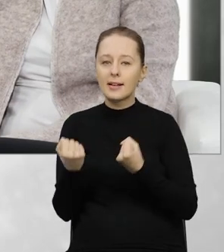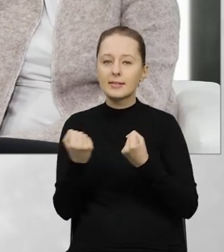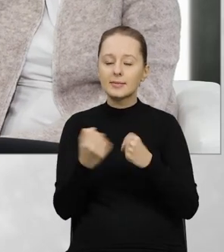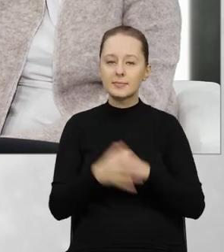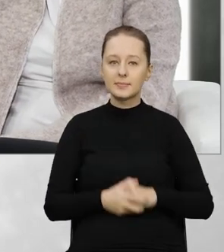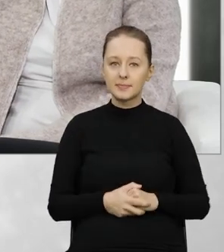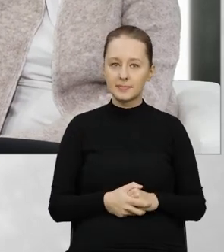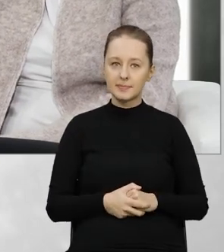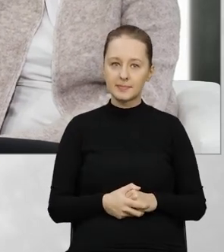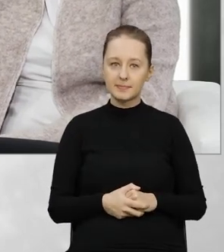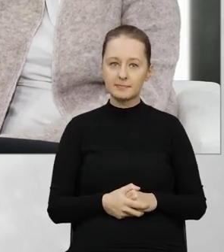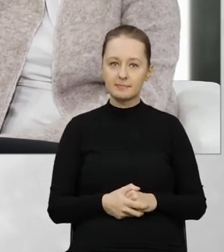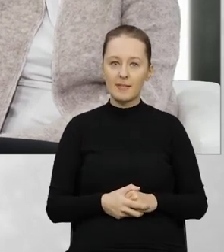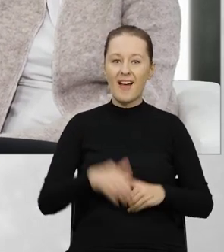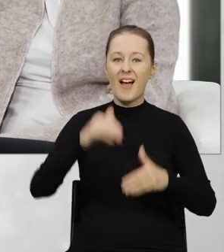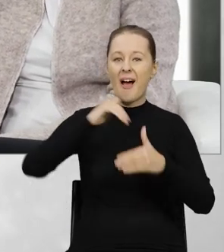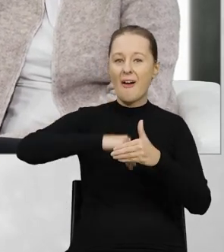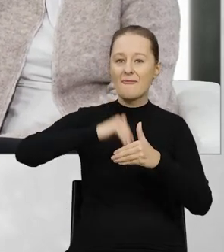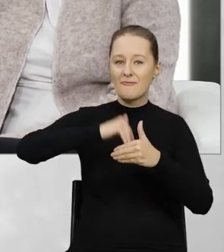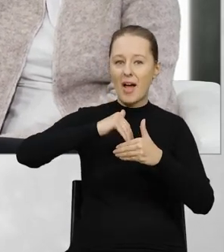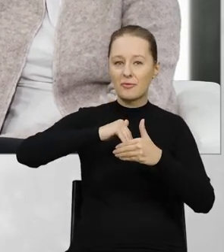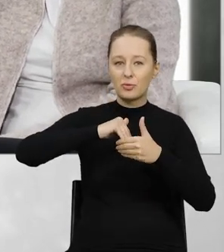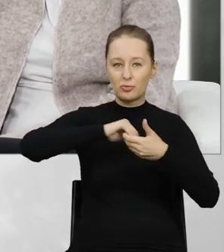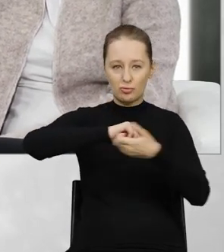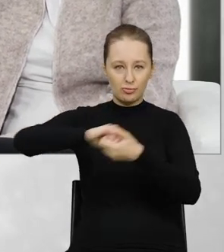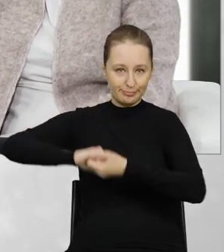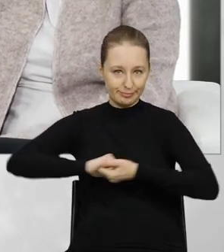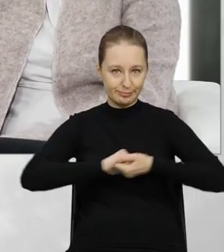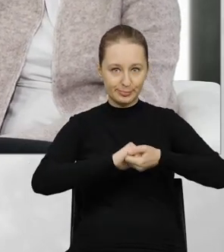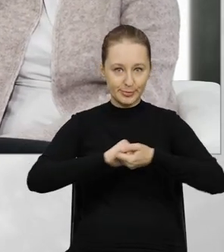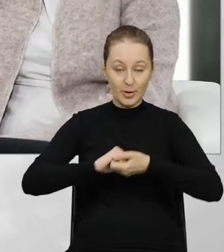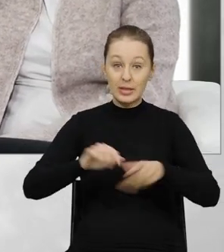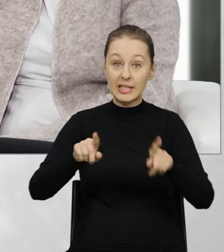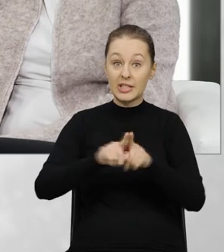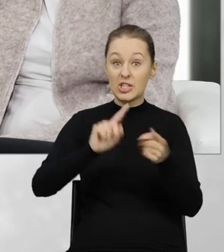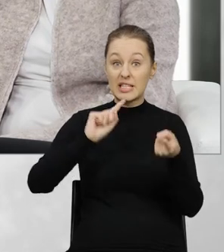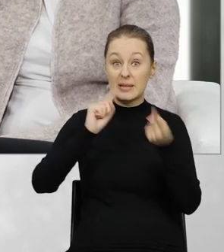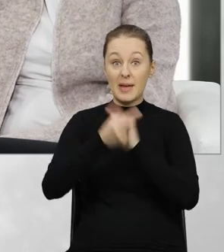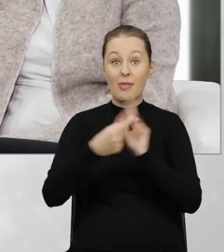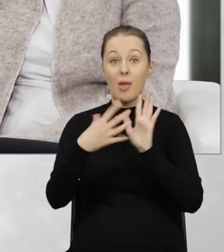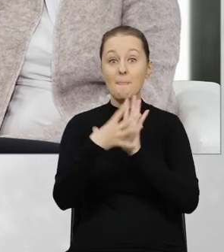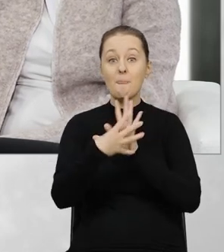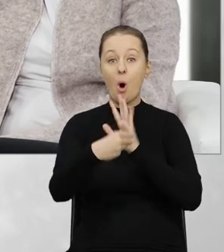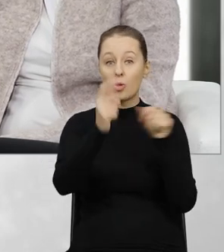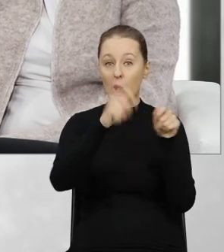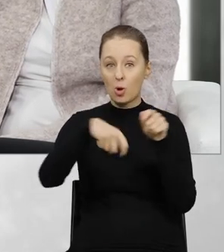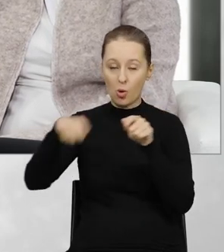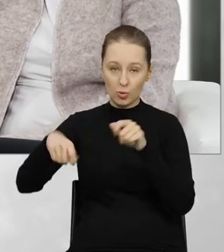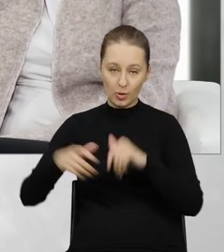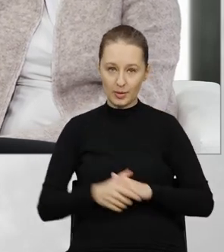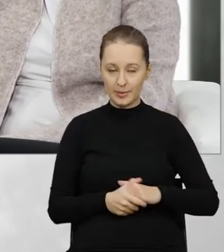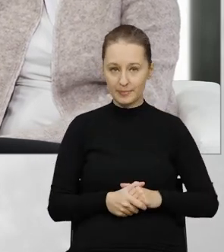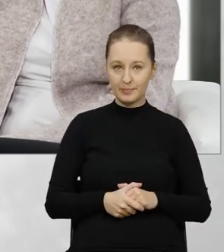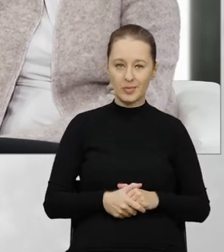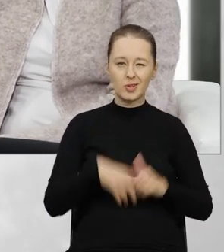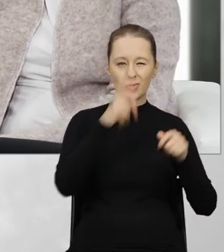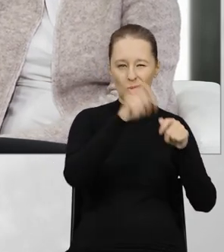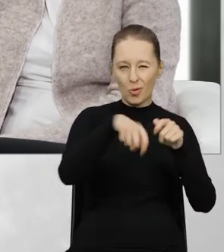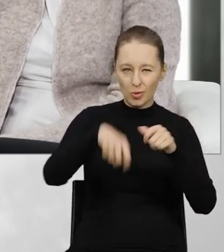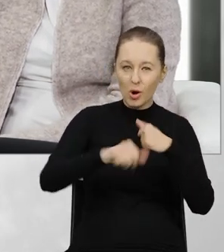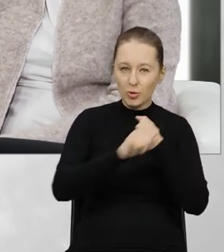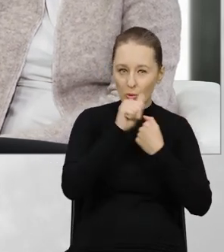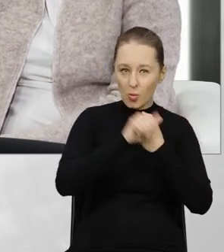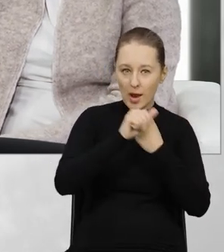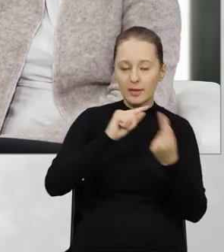wewnątrzwspólnotowych i zmianie modelu kontroli, z